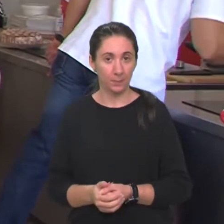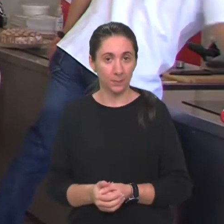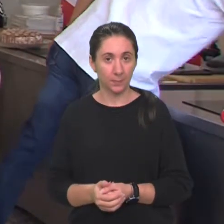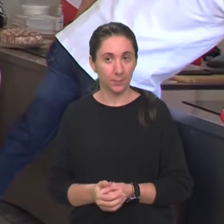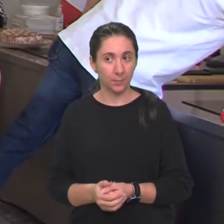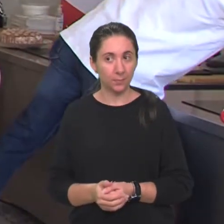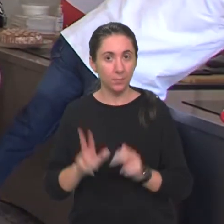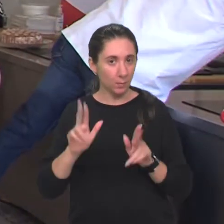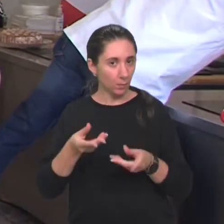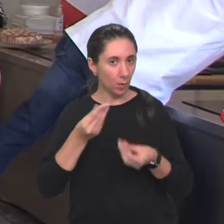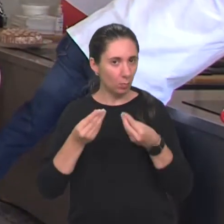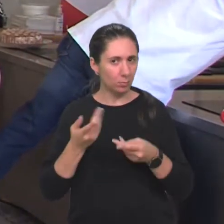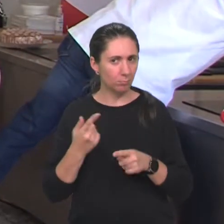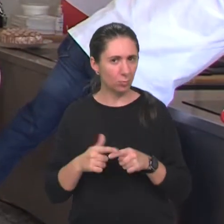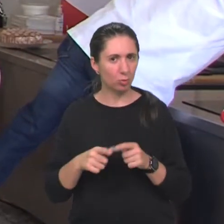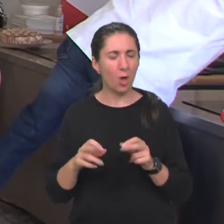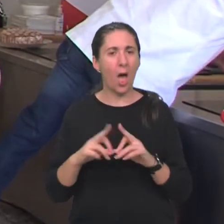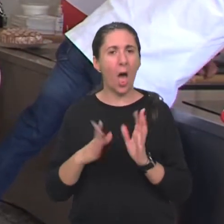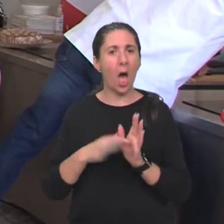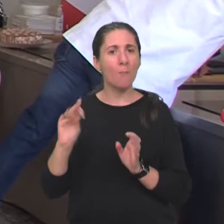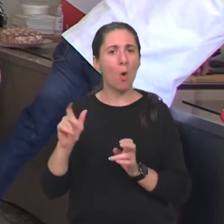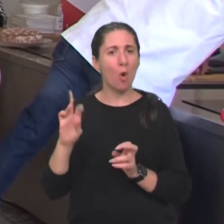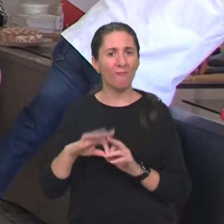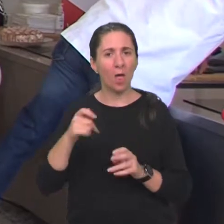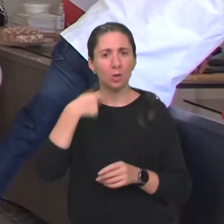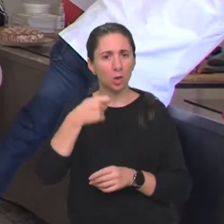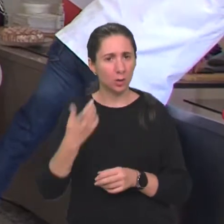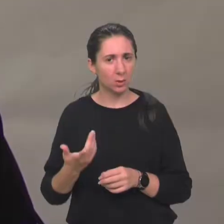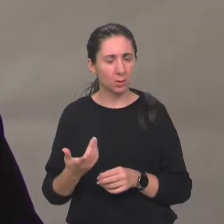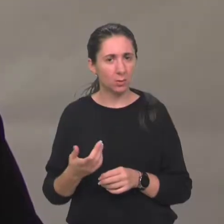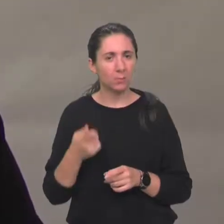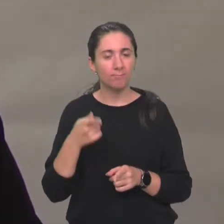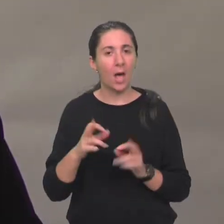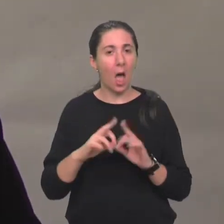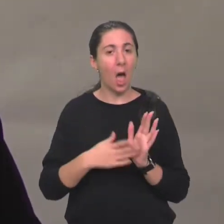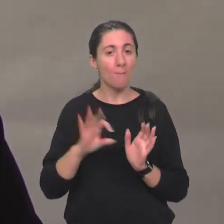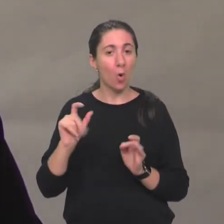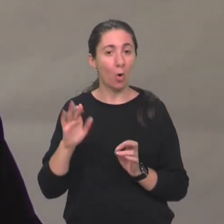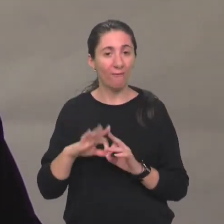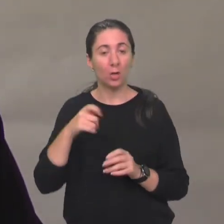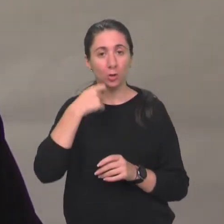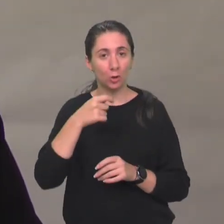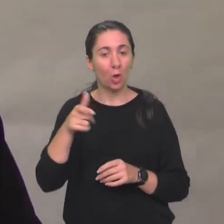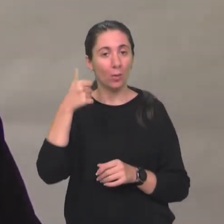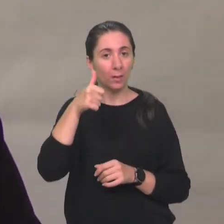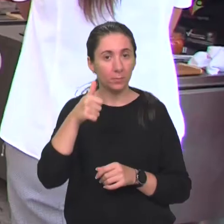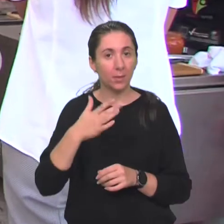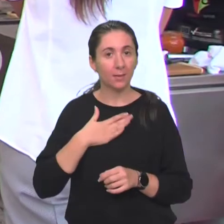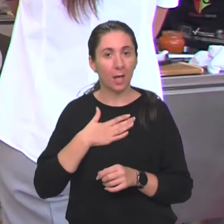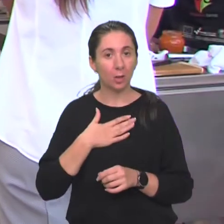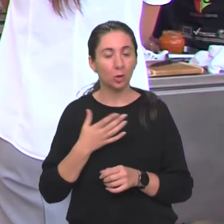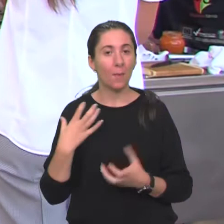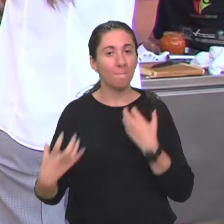Možemo nam reći zašto Amorova žlica? Amorova žlica je naziv naše